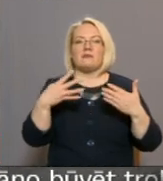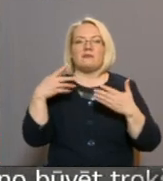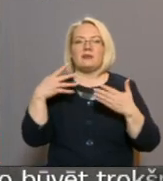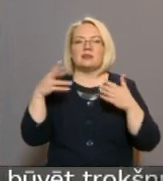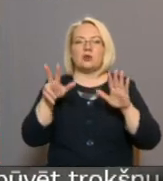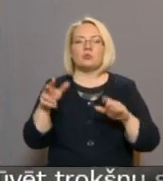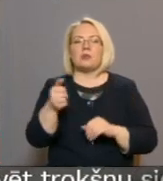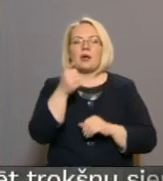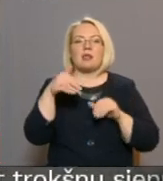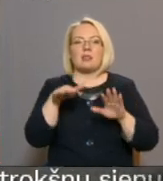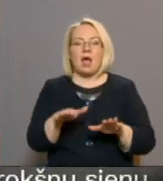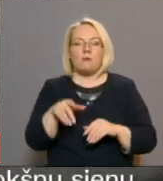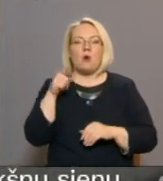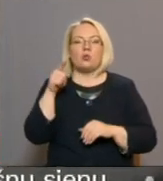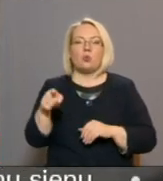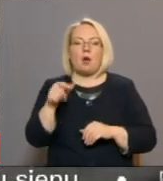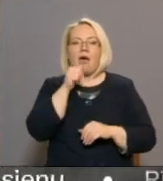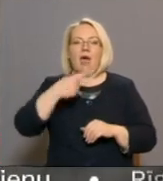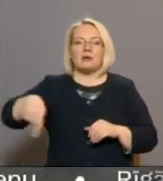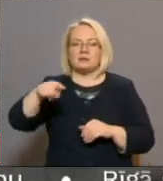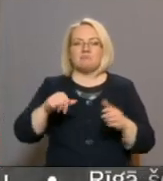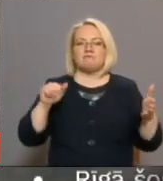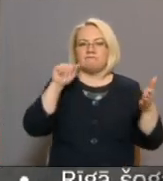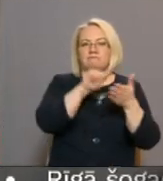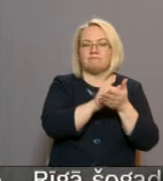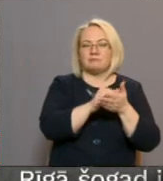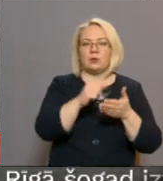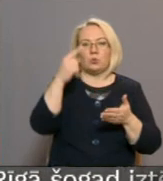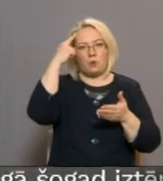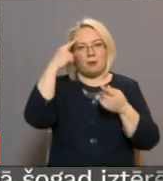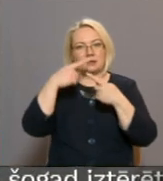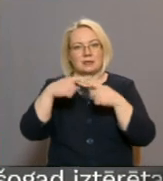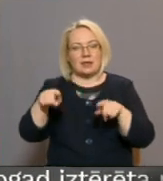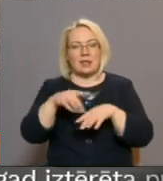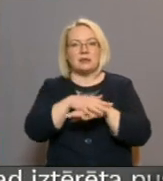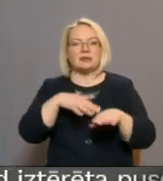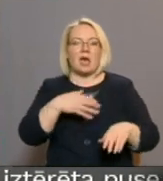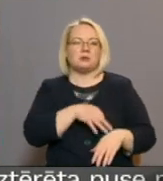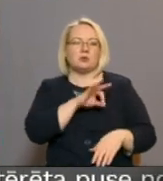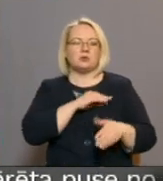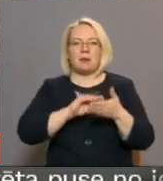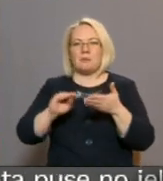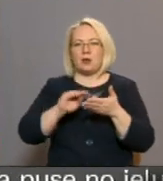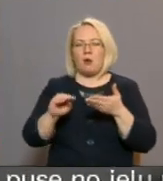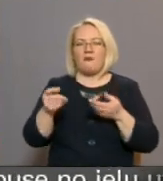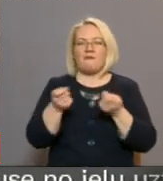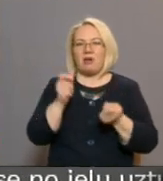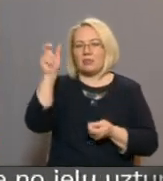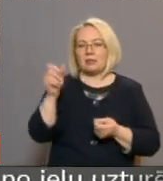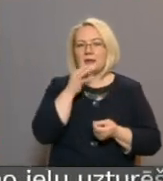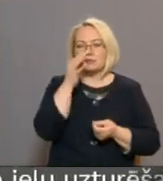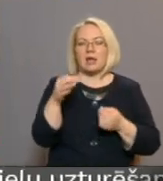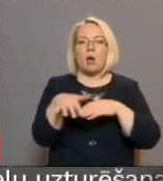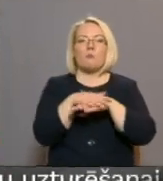iekļaujot konkrētos ezerus publisko ezeru sarakstā, domā citādāk. Saimas juridiskā biroja vadītāja Dīna meistere uzsver, ka